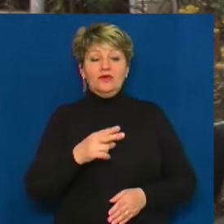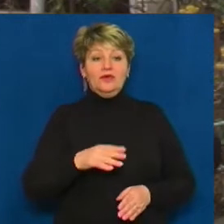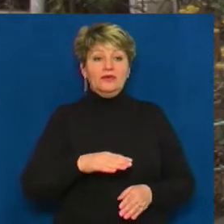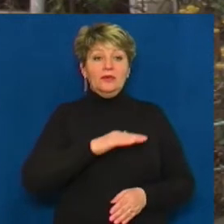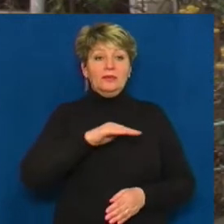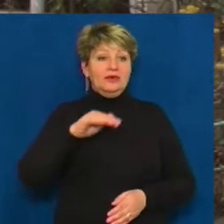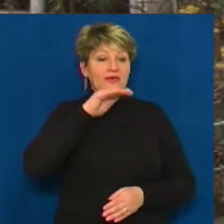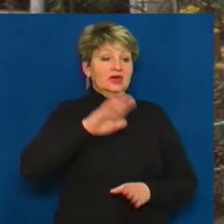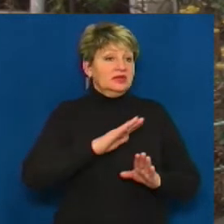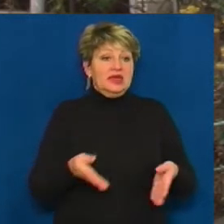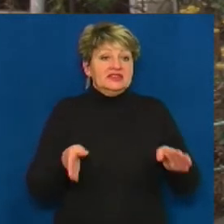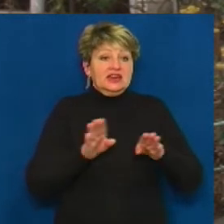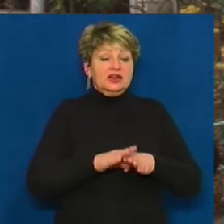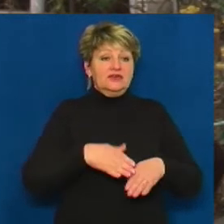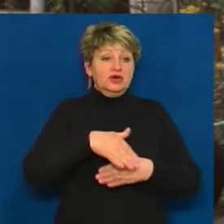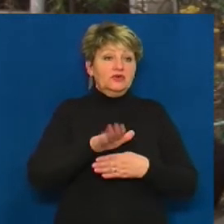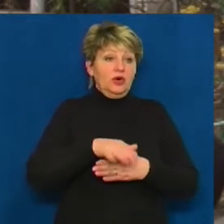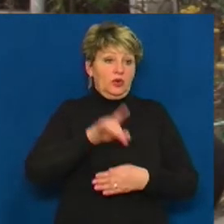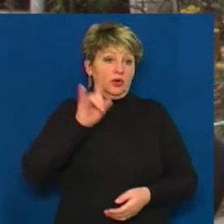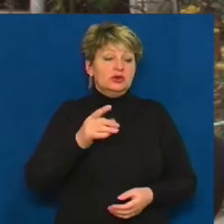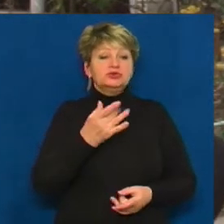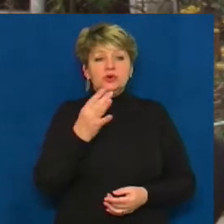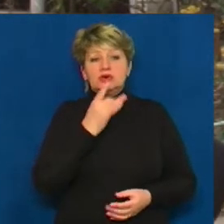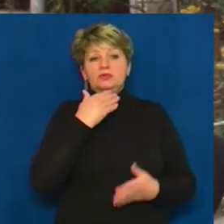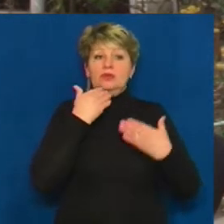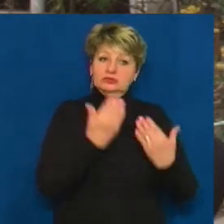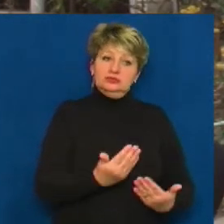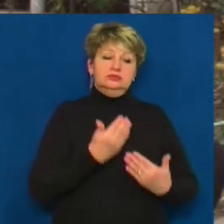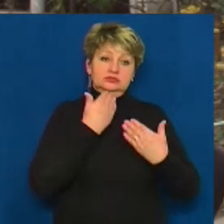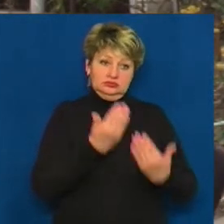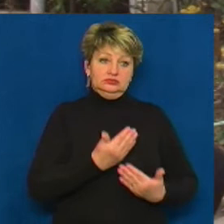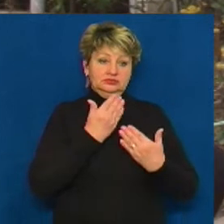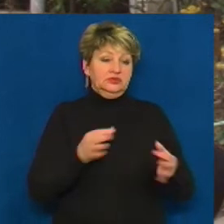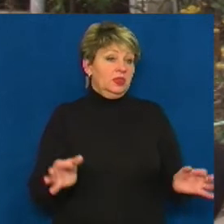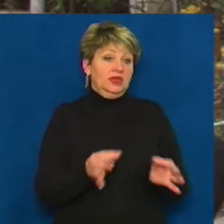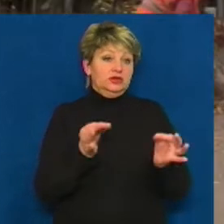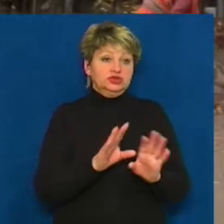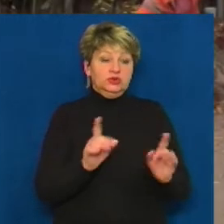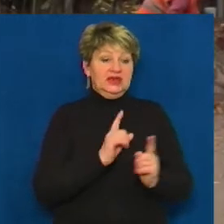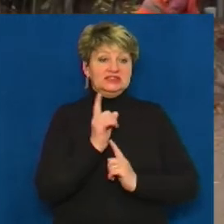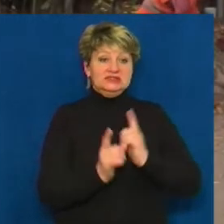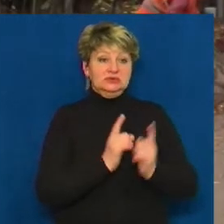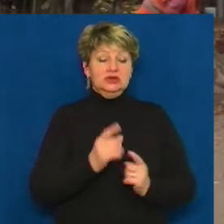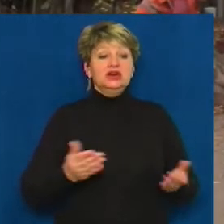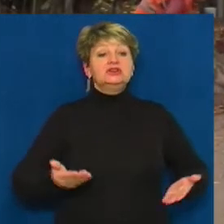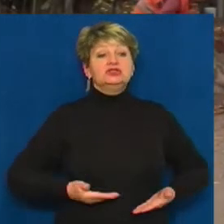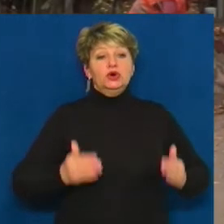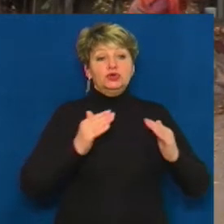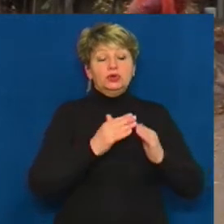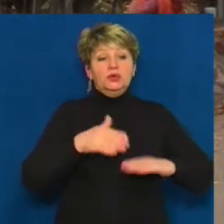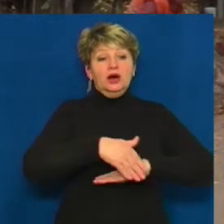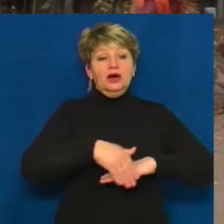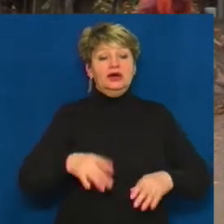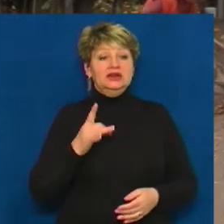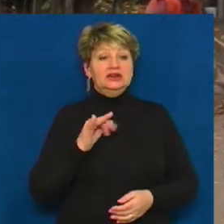поверхом не закриваються вікна. І скільки разів ми з цим питанням зверталися, так воно нічого і не змінилося. Мешканці будинку за адресою